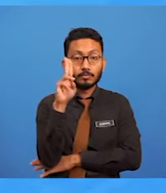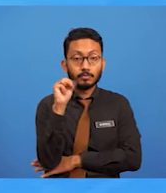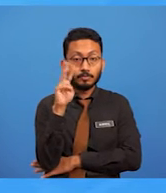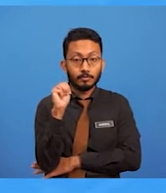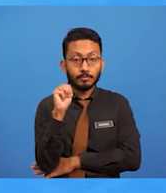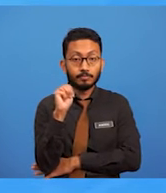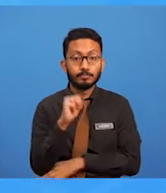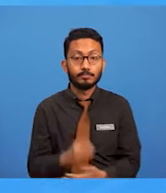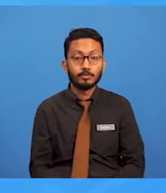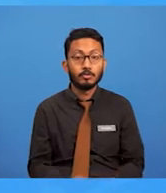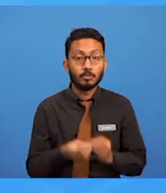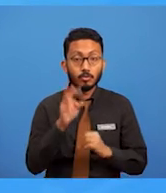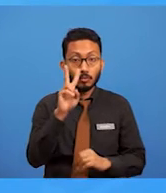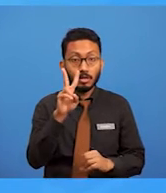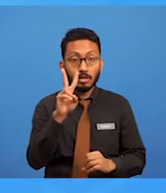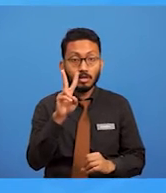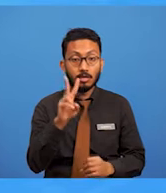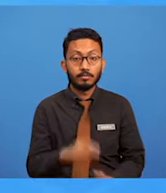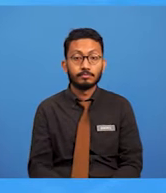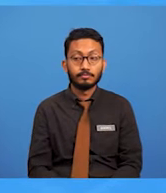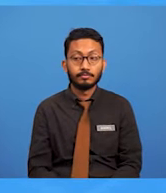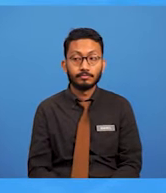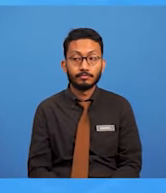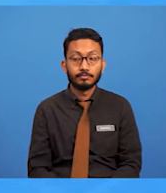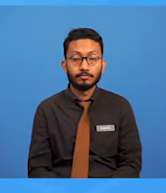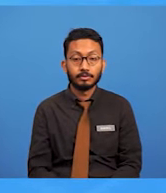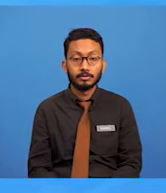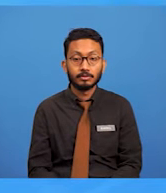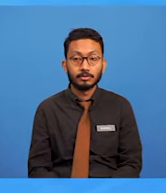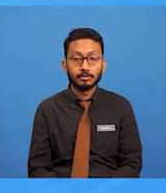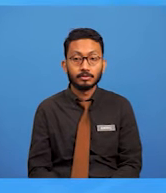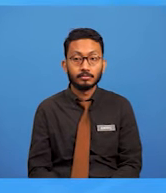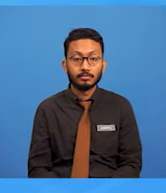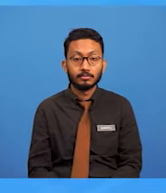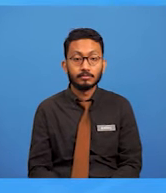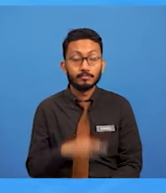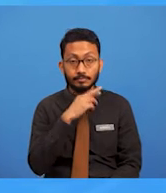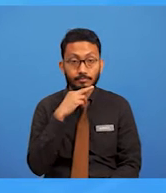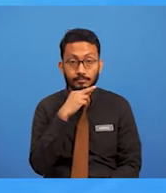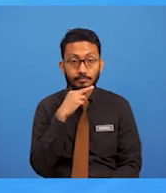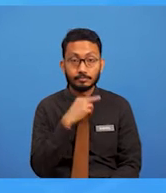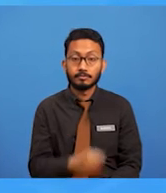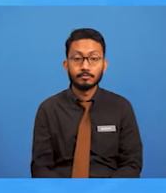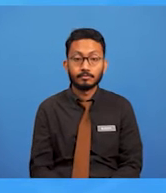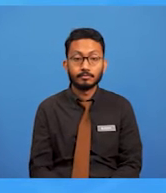yang kedua, sasaran pengguna jenis remaja.